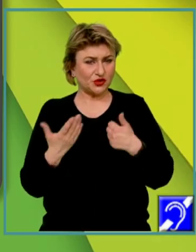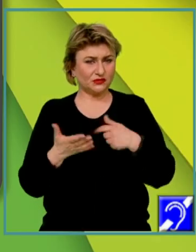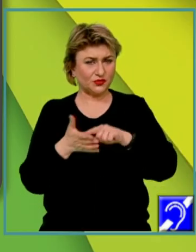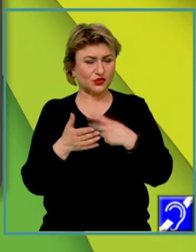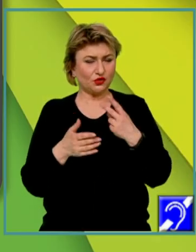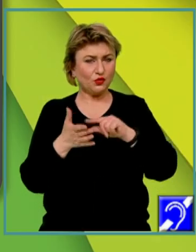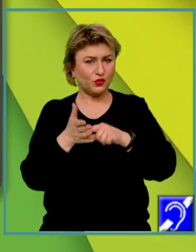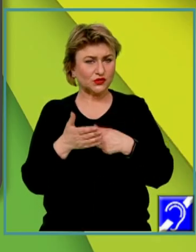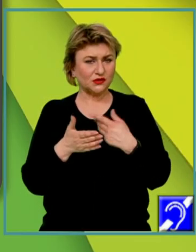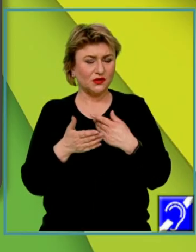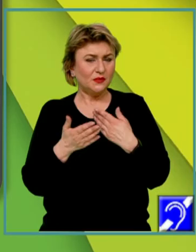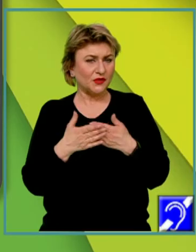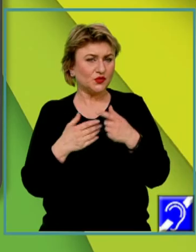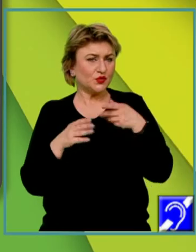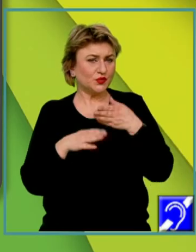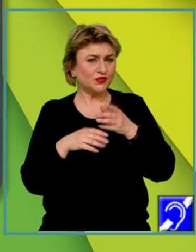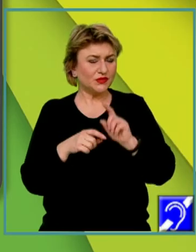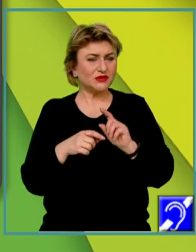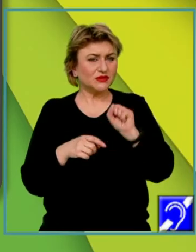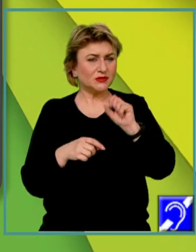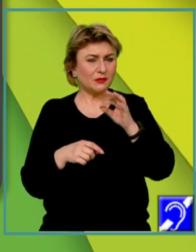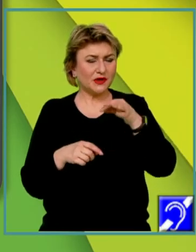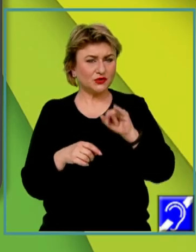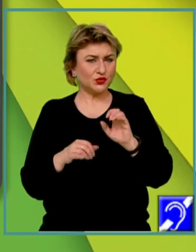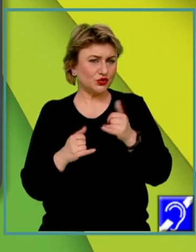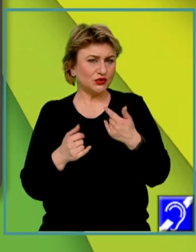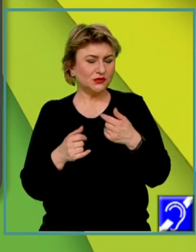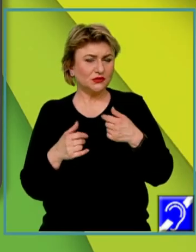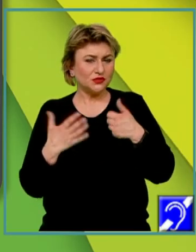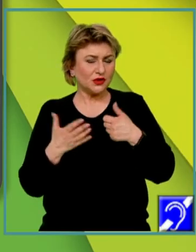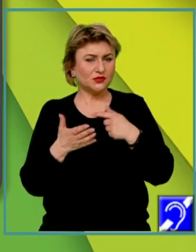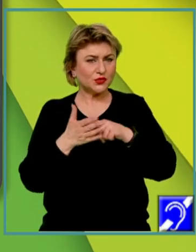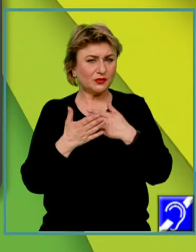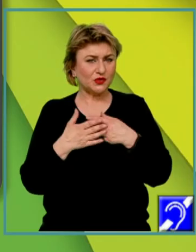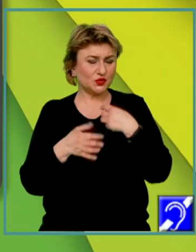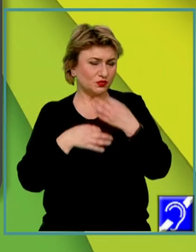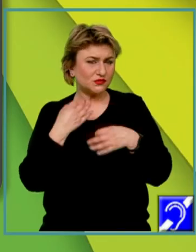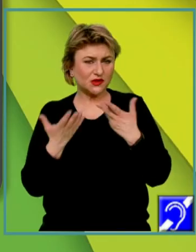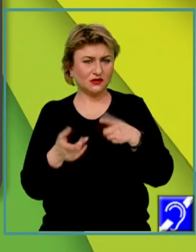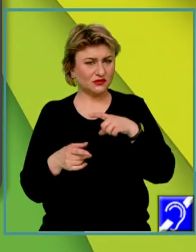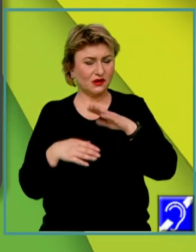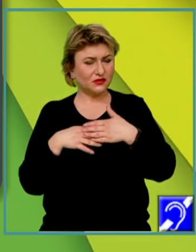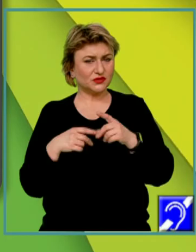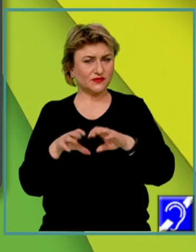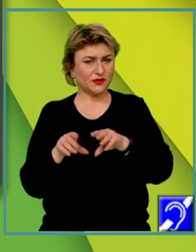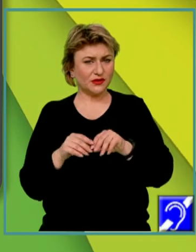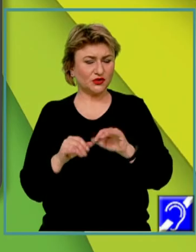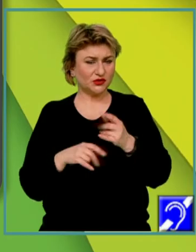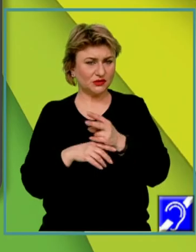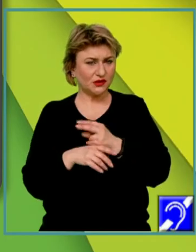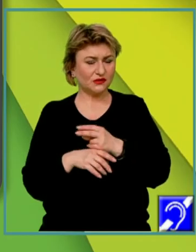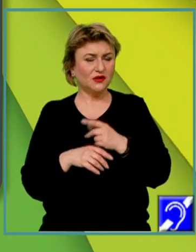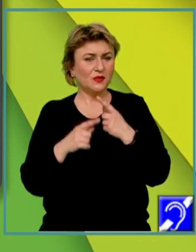puncte pentru încadrarea în spațiu și 4 puncte pentru argumentare. Care ar fi aceasta? Alături de familie și stat,